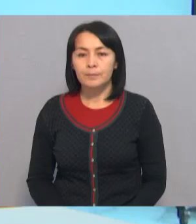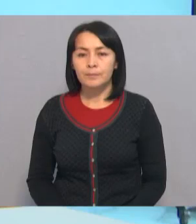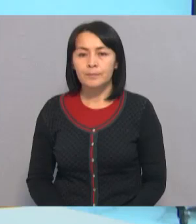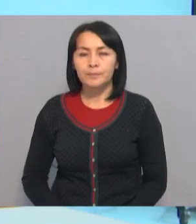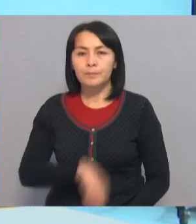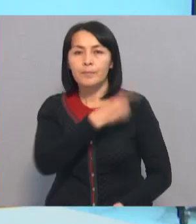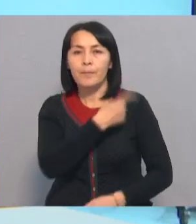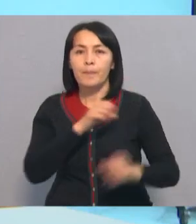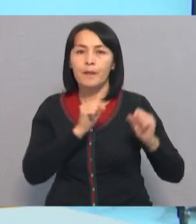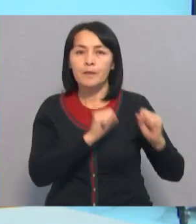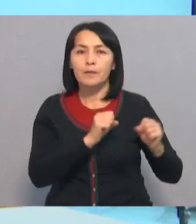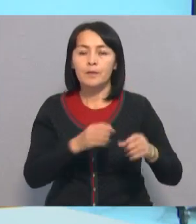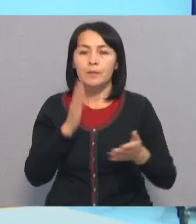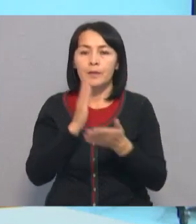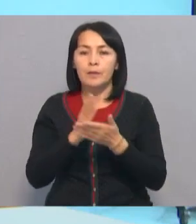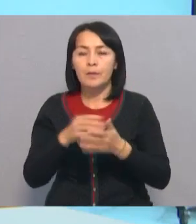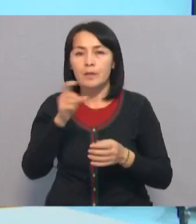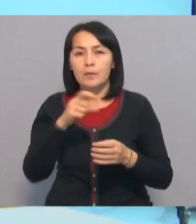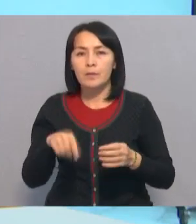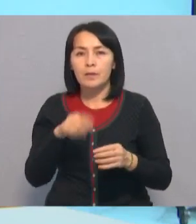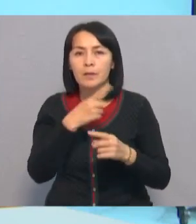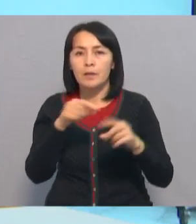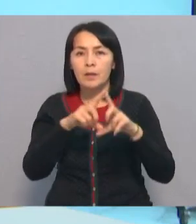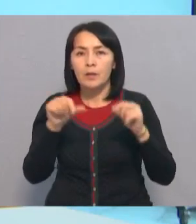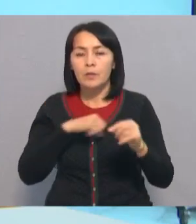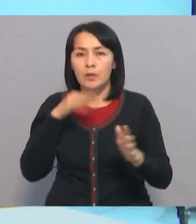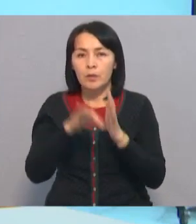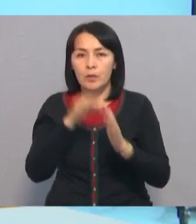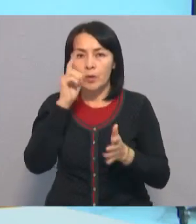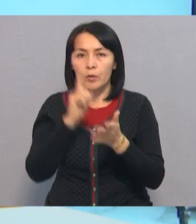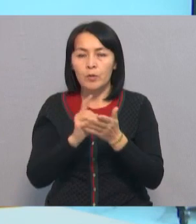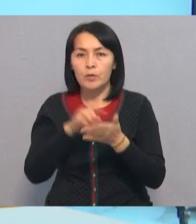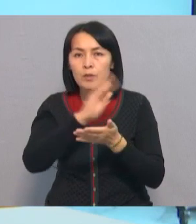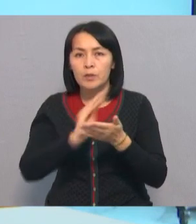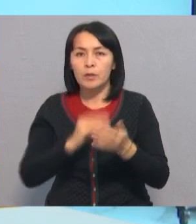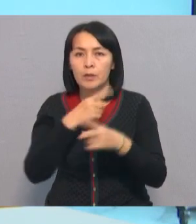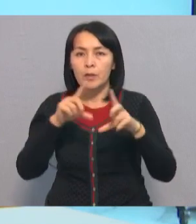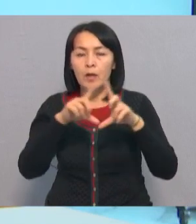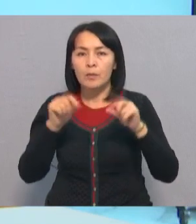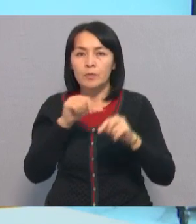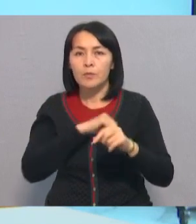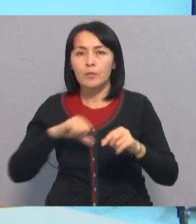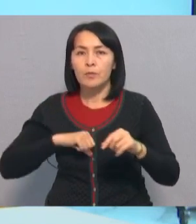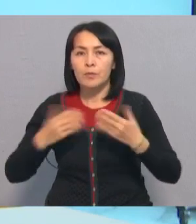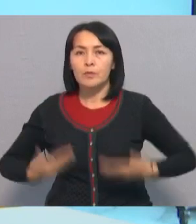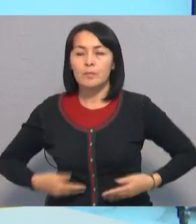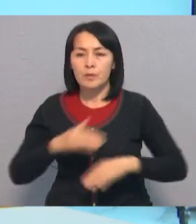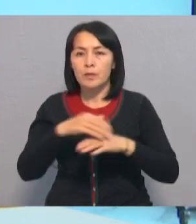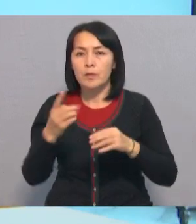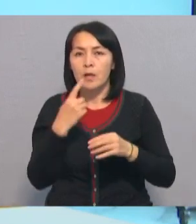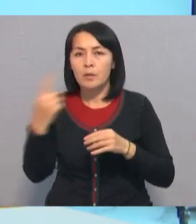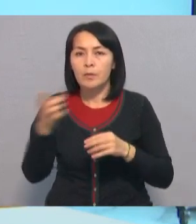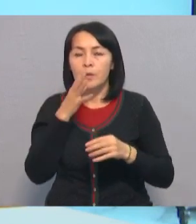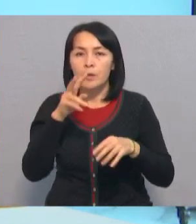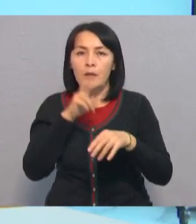Медициналық сақтандыру пакеті бар азаматыр емқананы өз таңдауға құқыла, алайда тіркелген амбулатория тұрғылықты жер мекен жайдан алыст болған жалайда